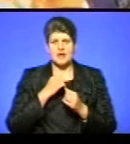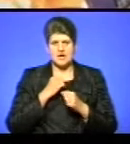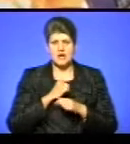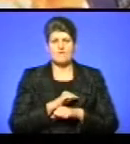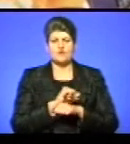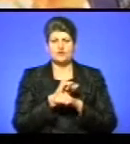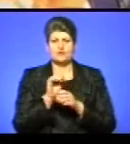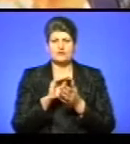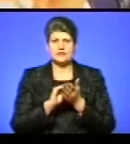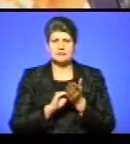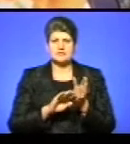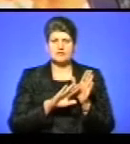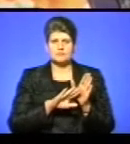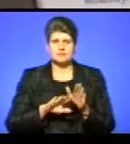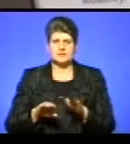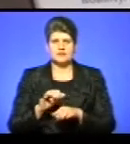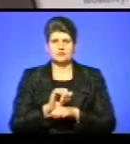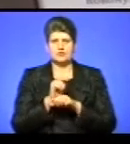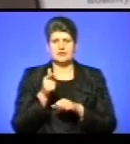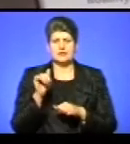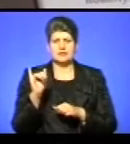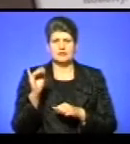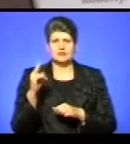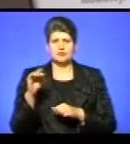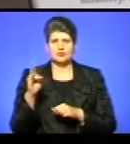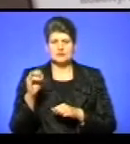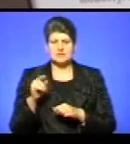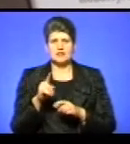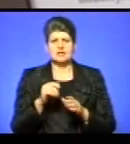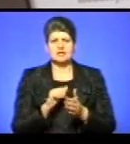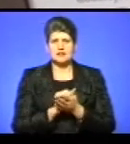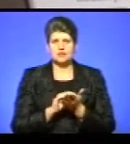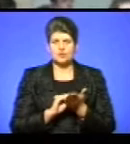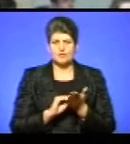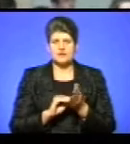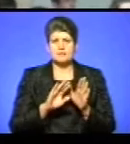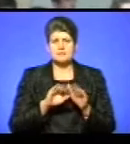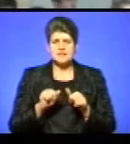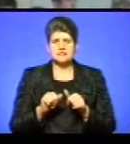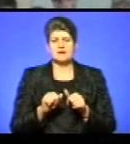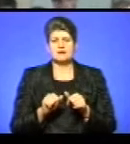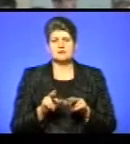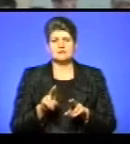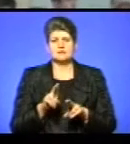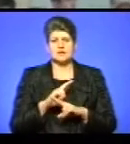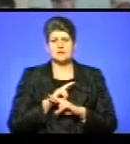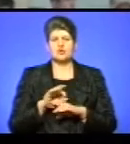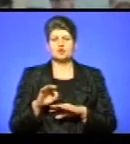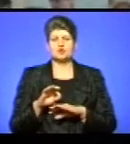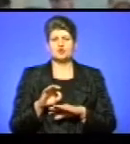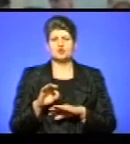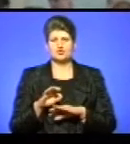написав після Революції Гідності. Її видала після загибелі чоловіка. Був активним участником на